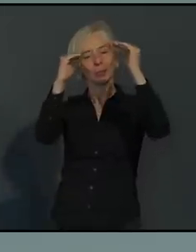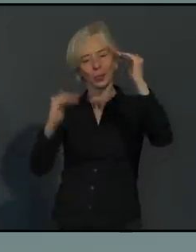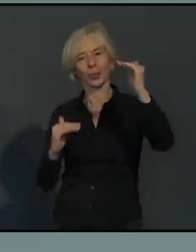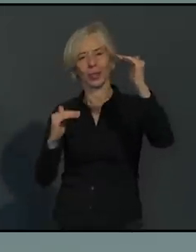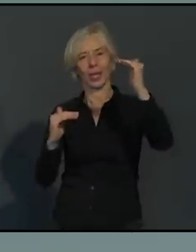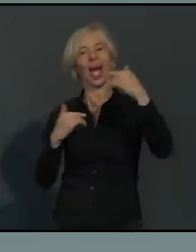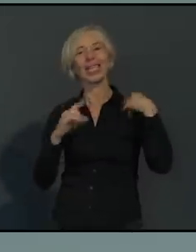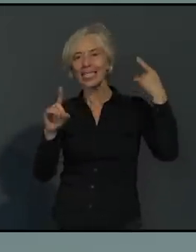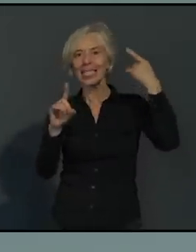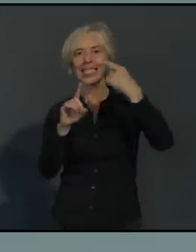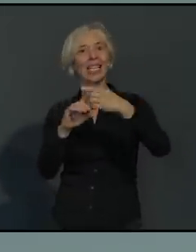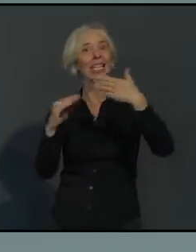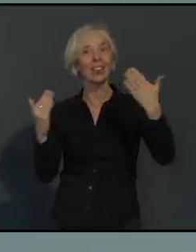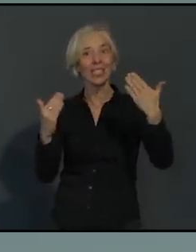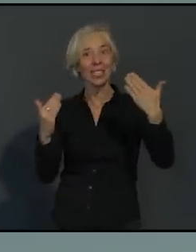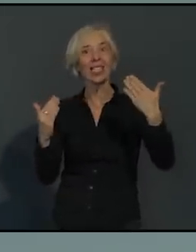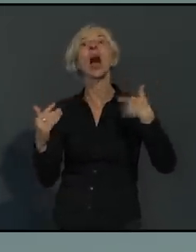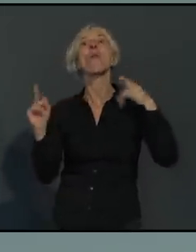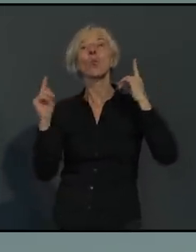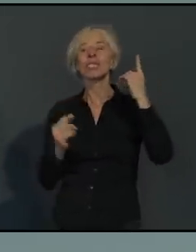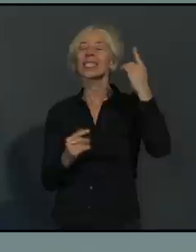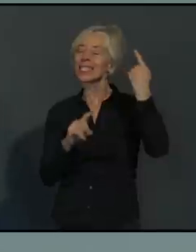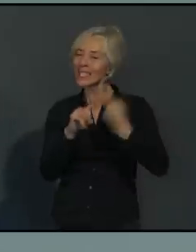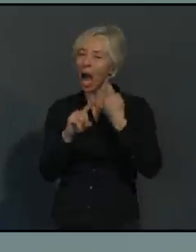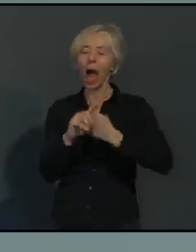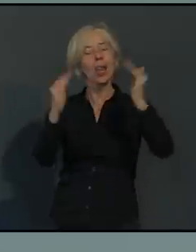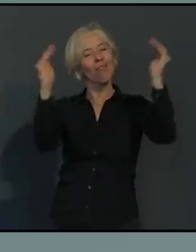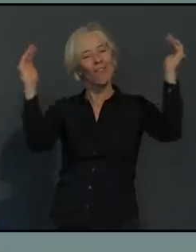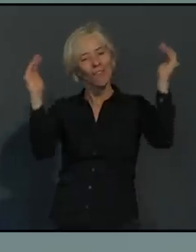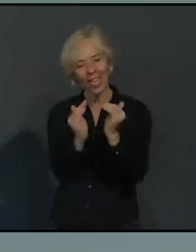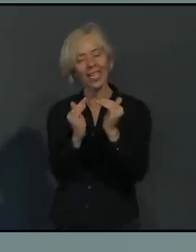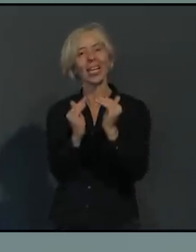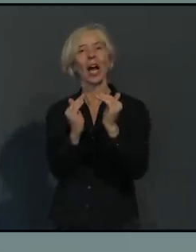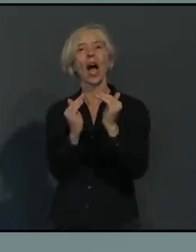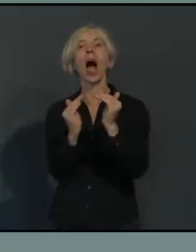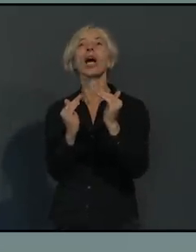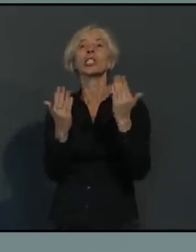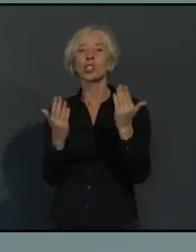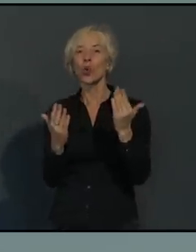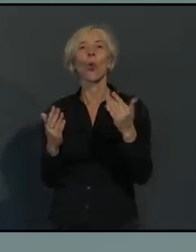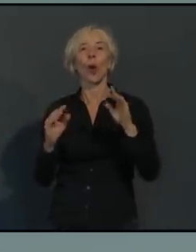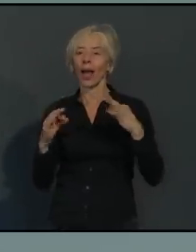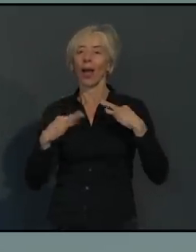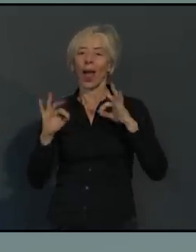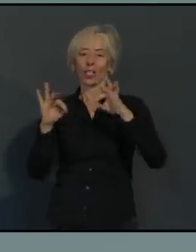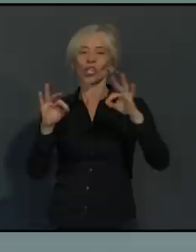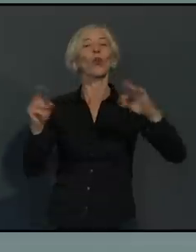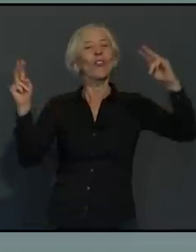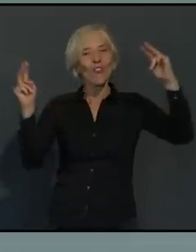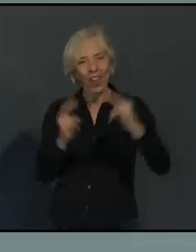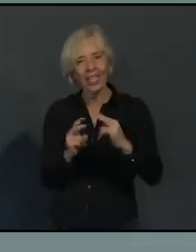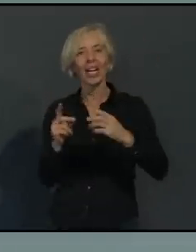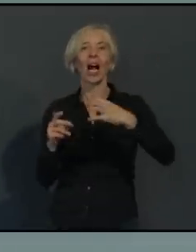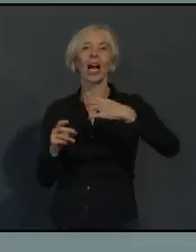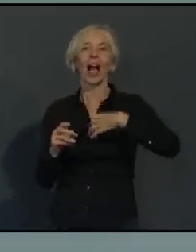weniger schwere Verläufe und weniger Belastung für die örtlichen Krankenhäuser. Wir müssen den Wert